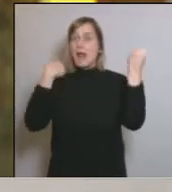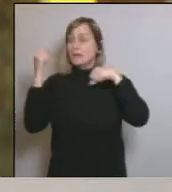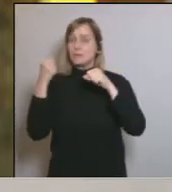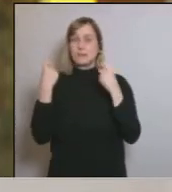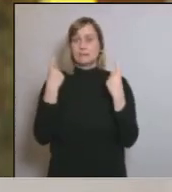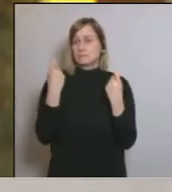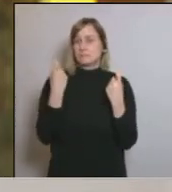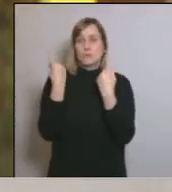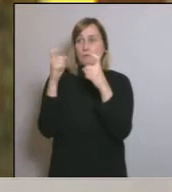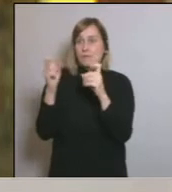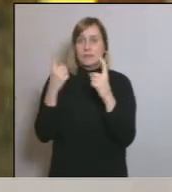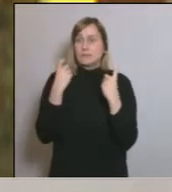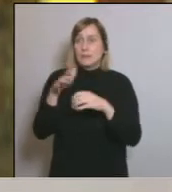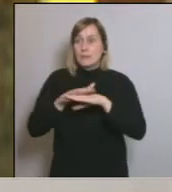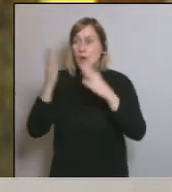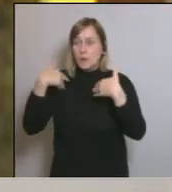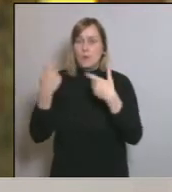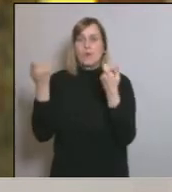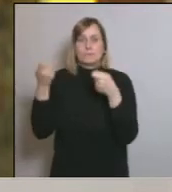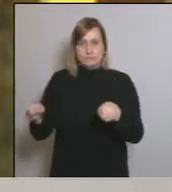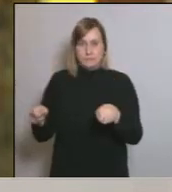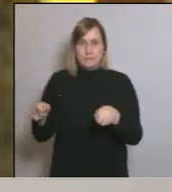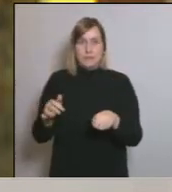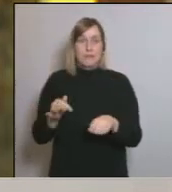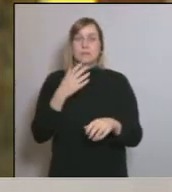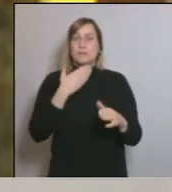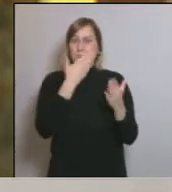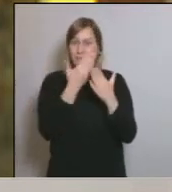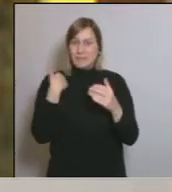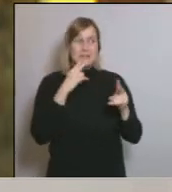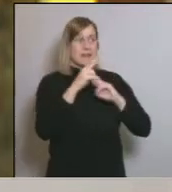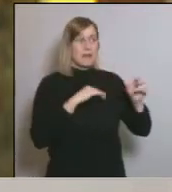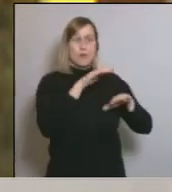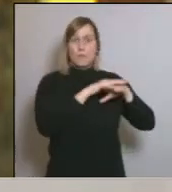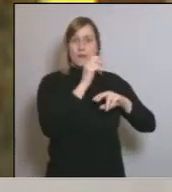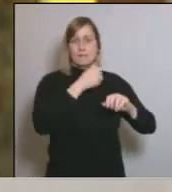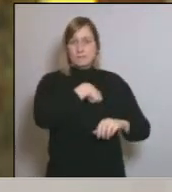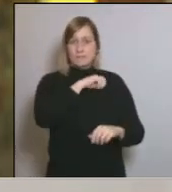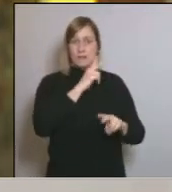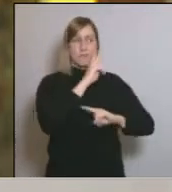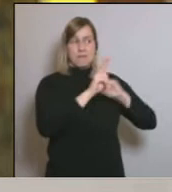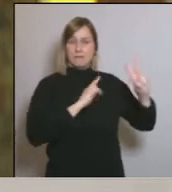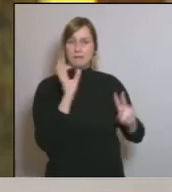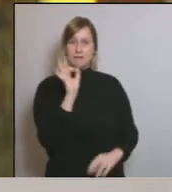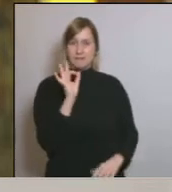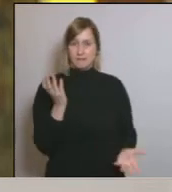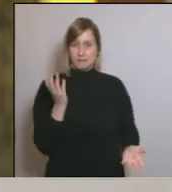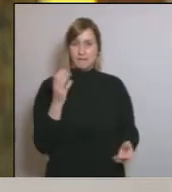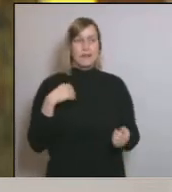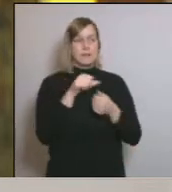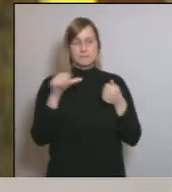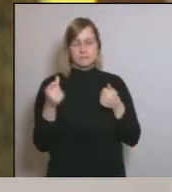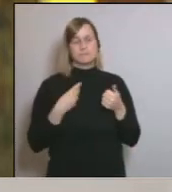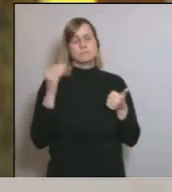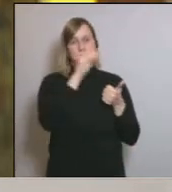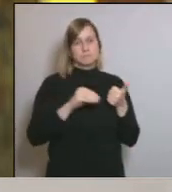essencials. I encara, malauradament, avui tampoc no hem rebut la resposta del govern espanyol a la nostra demanda. Demanda que durant aquesta setmana hem reiterat en